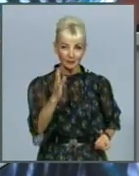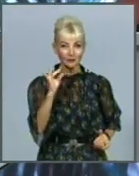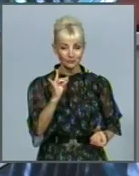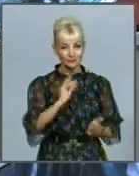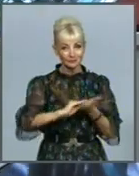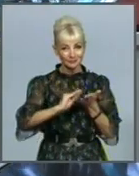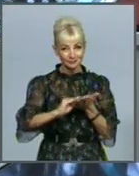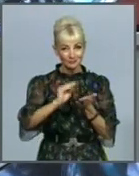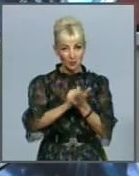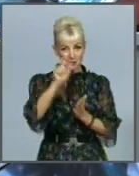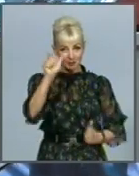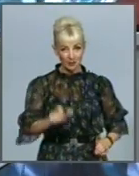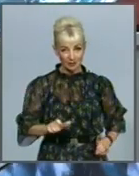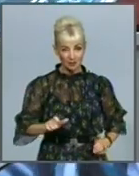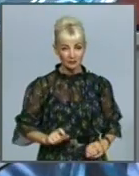матеріалі наших кореспондентів.